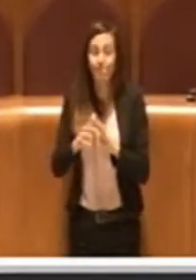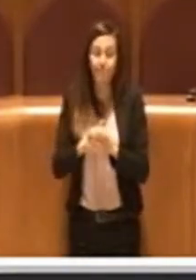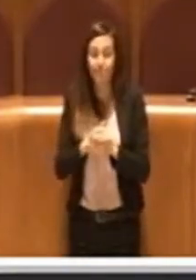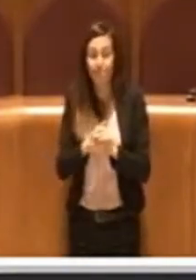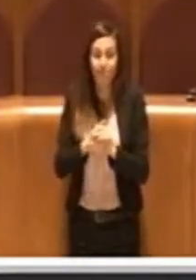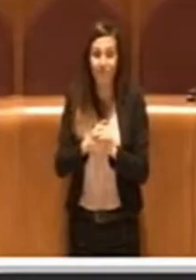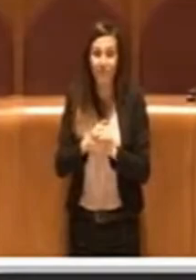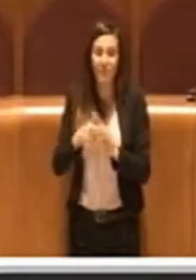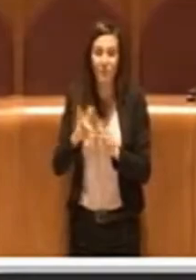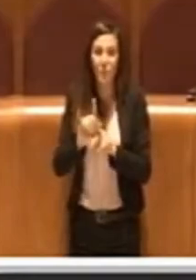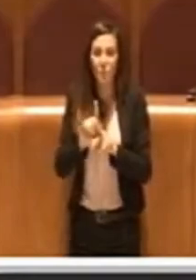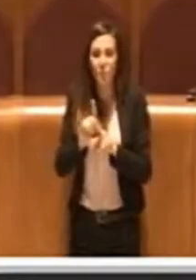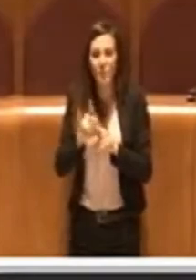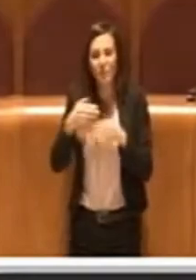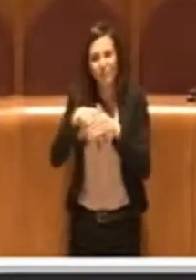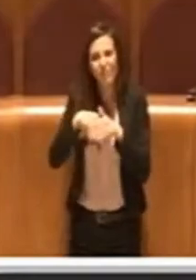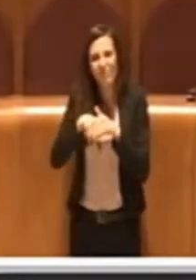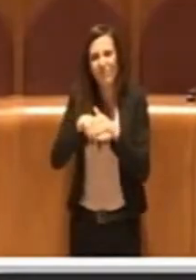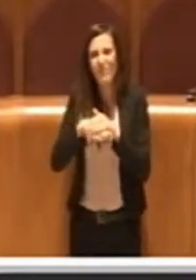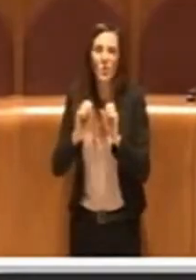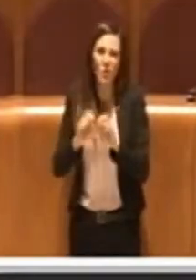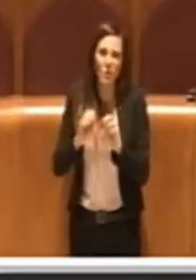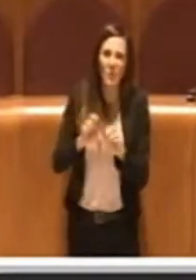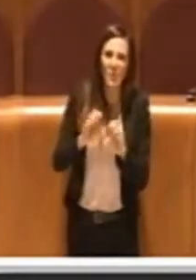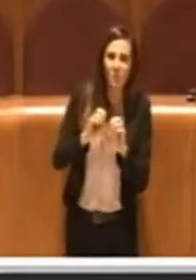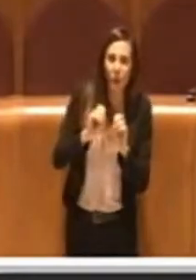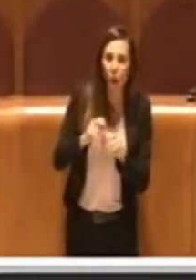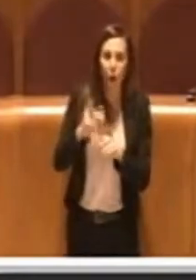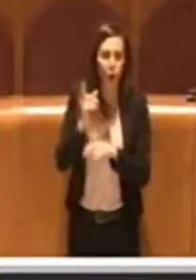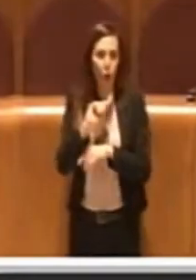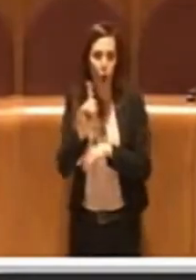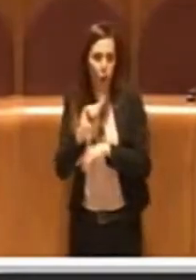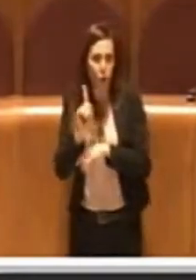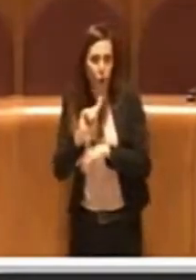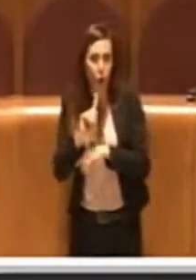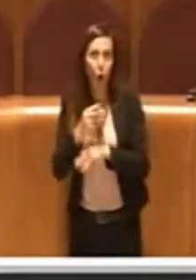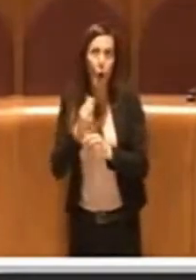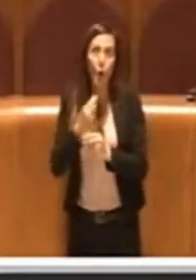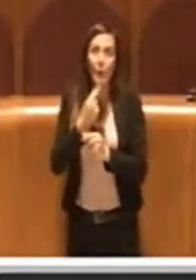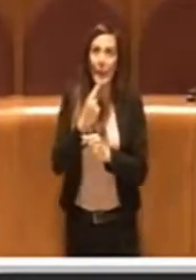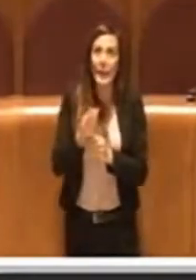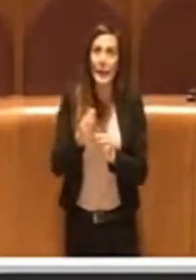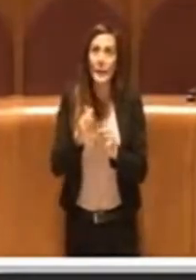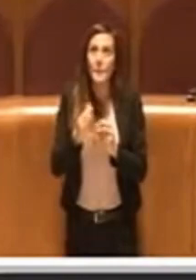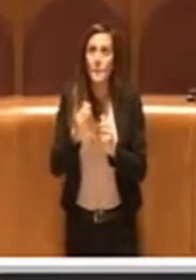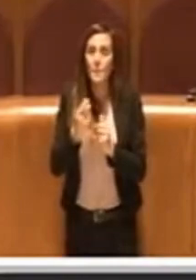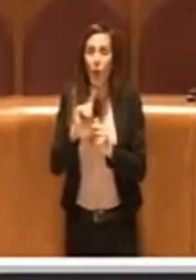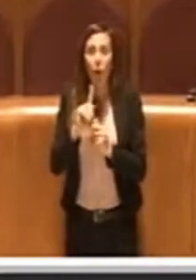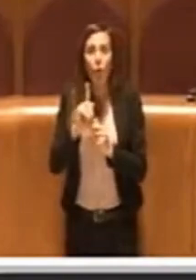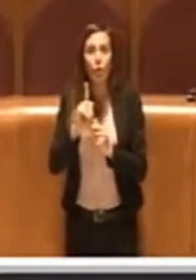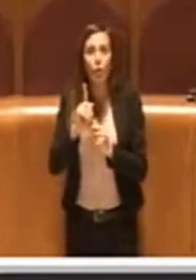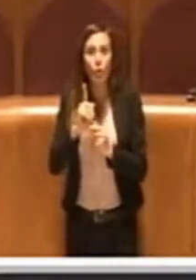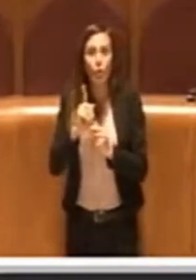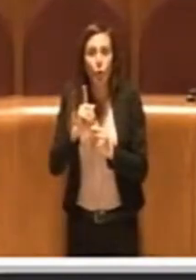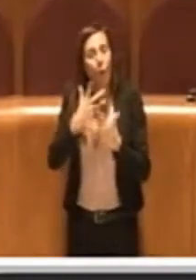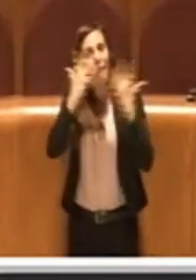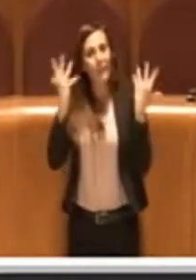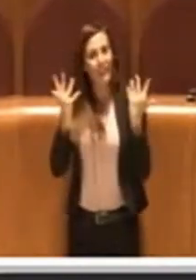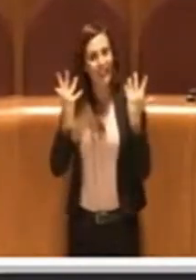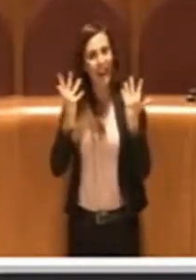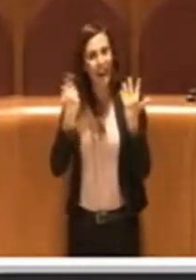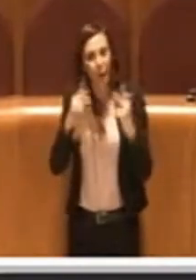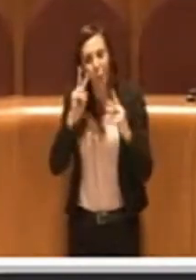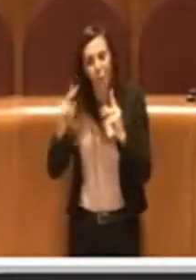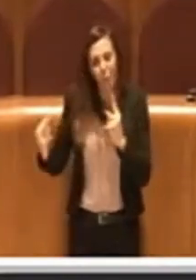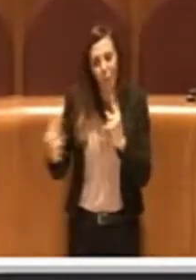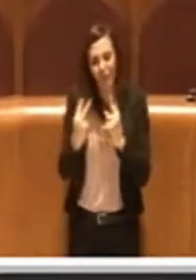viziato o comunque diciamo ovviamente non stabile ovviamente dal punto di vista tecnico